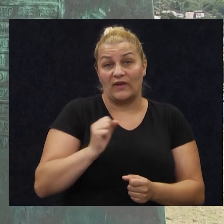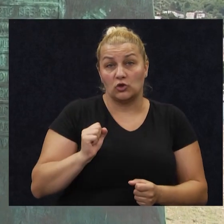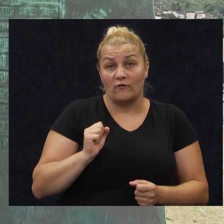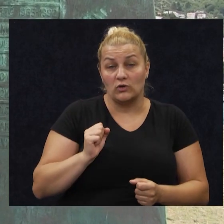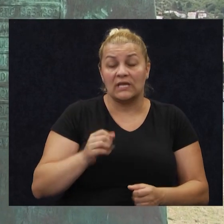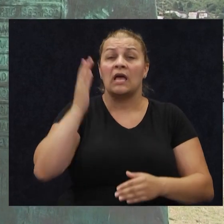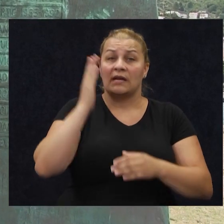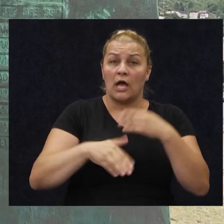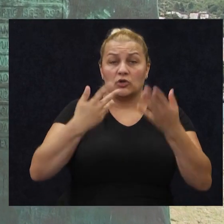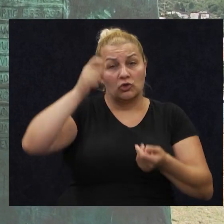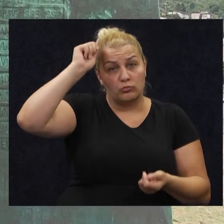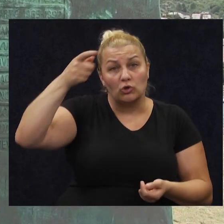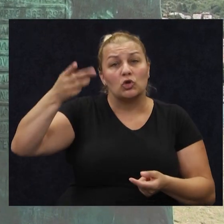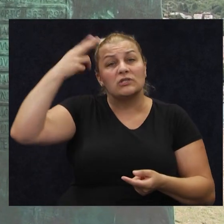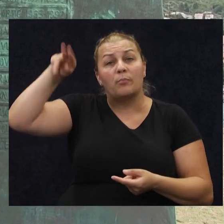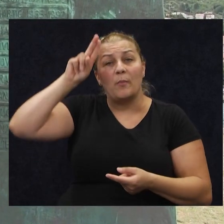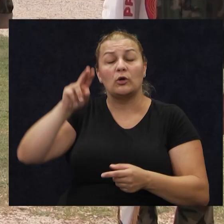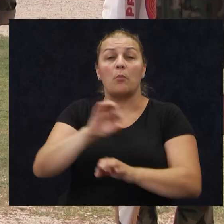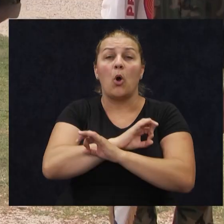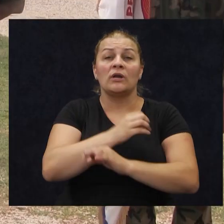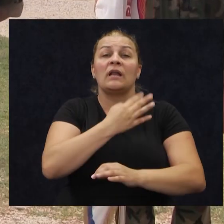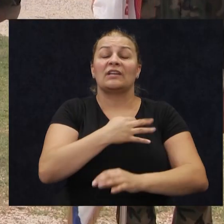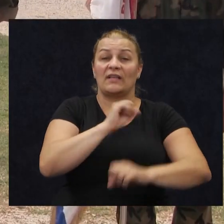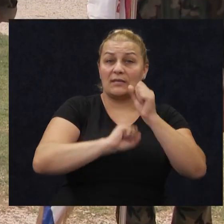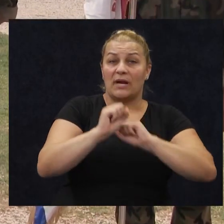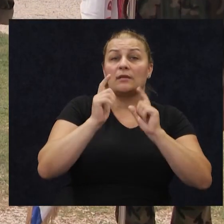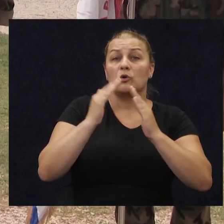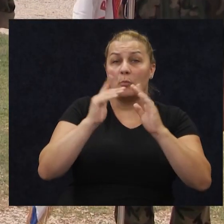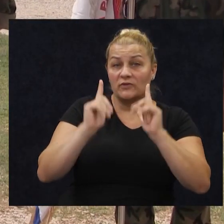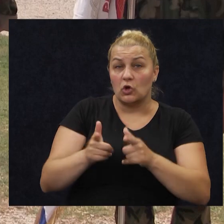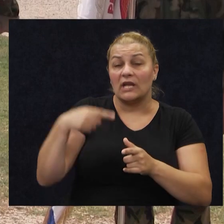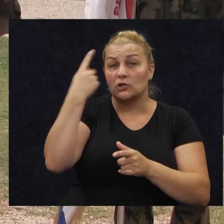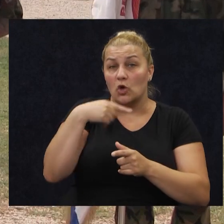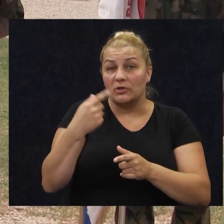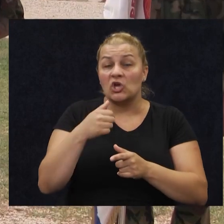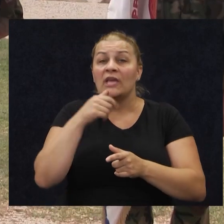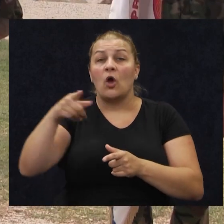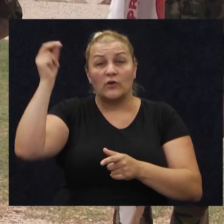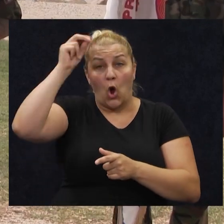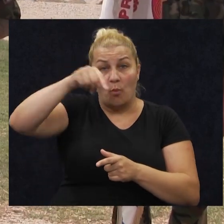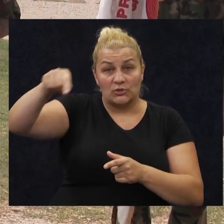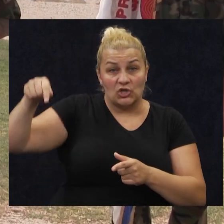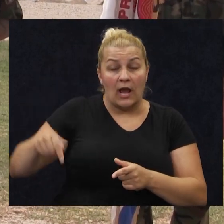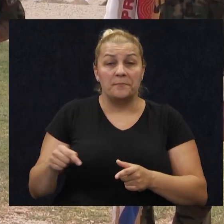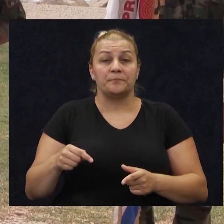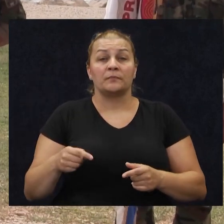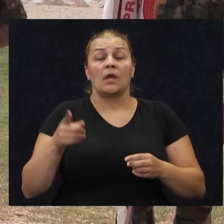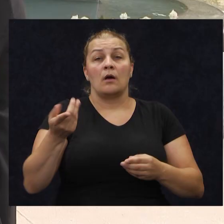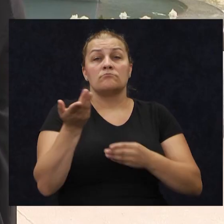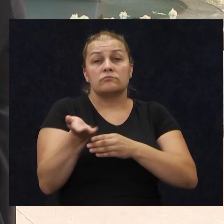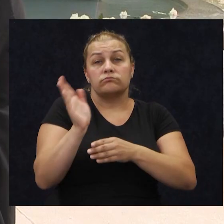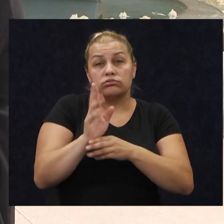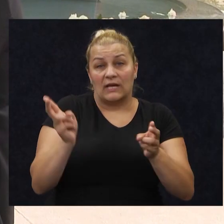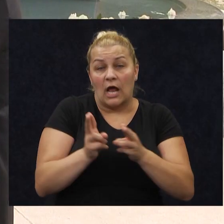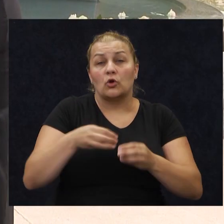je odana počas kod spomenika pogodnjenoj Hrvatskim braniteljima domojskog rata s područja o Miša i spominutih općina. Nazočni je kratko pozdravio